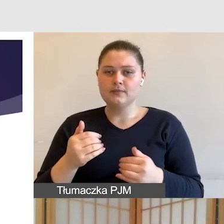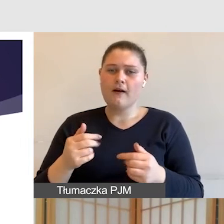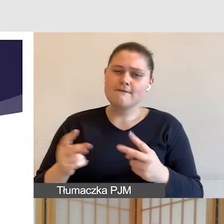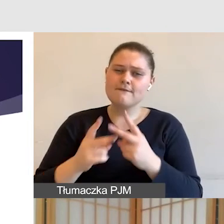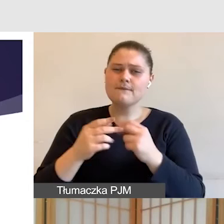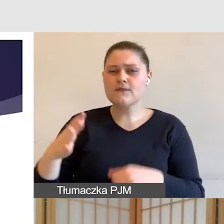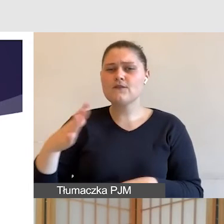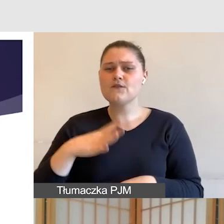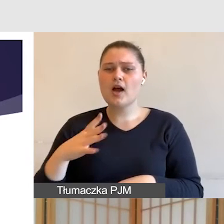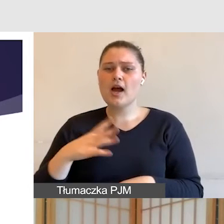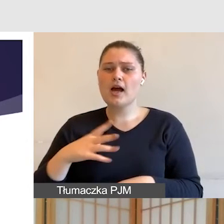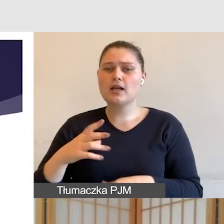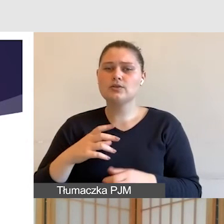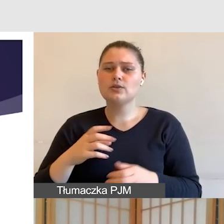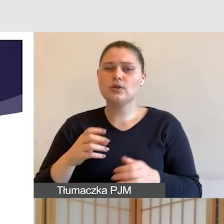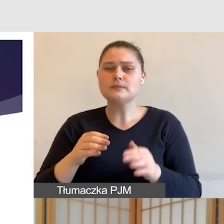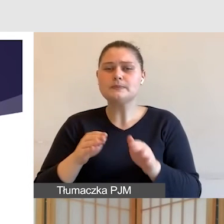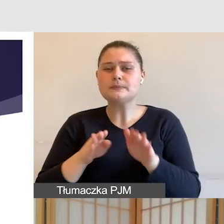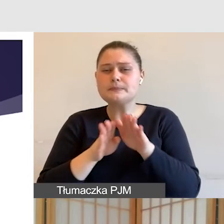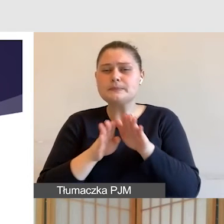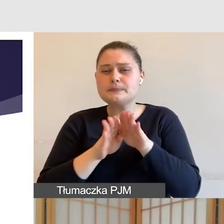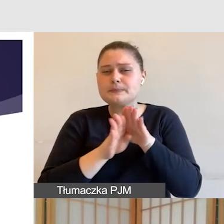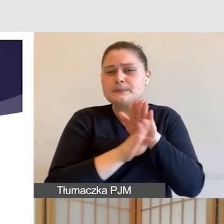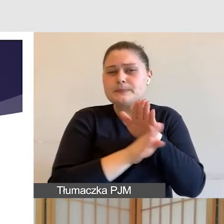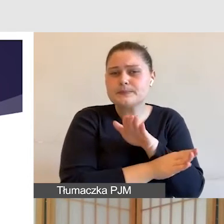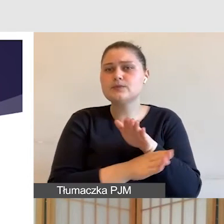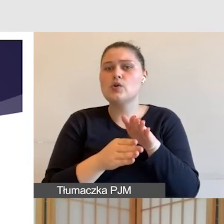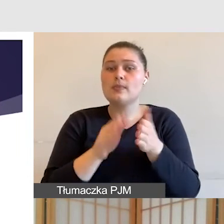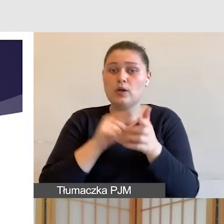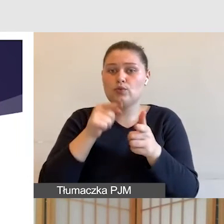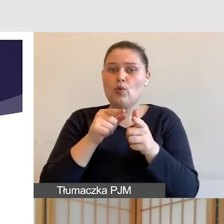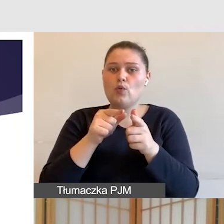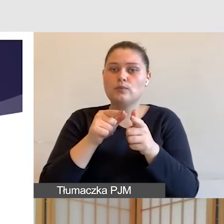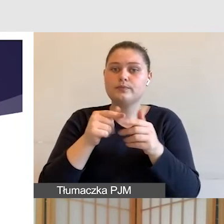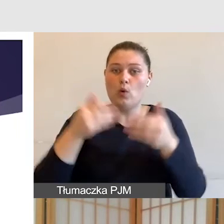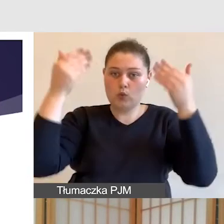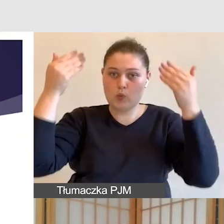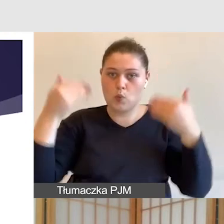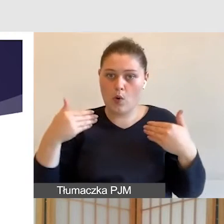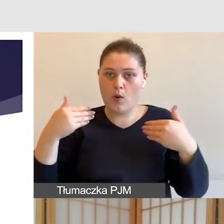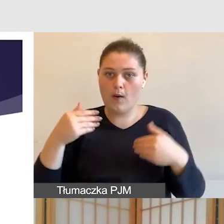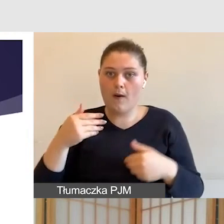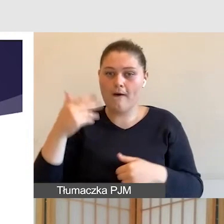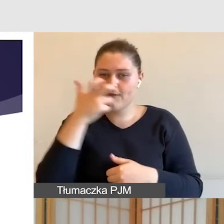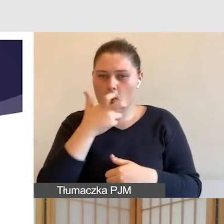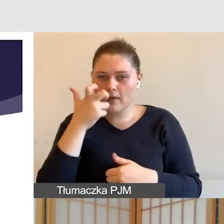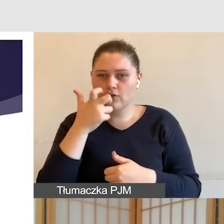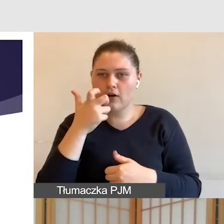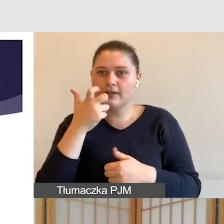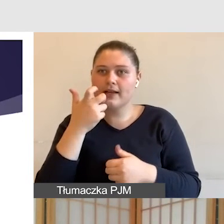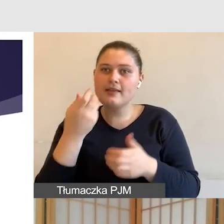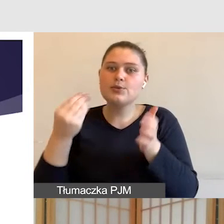chciała na fioletowym tekście, na fioletowym tle, przepraszam, umieścić na przykład troszeczkę jaśniejszą fioletową